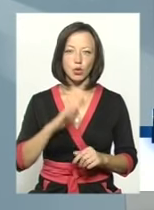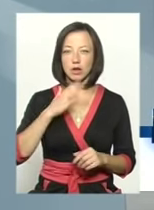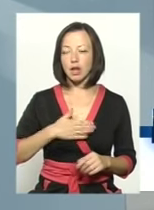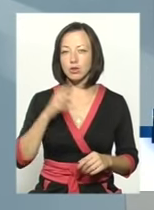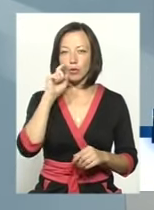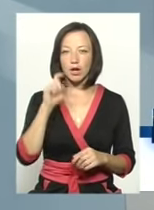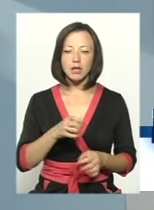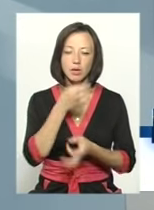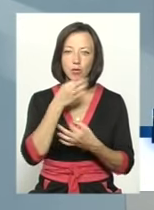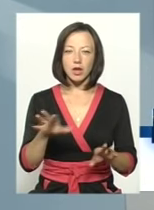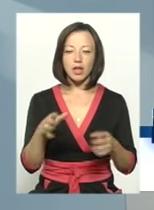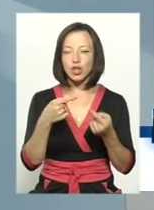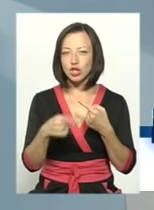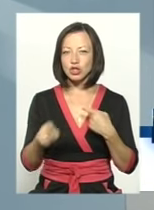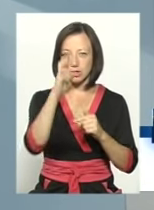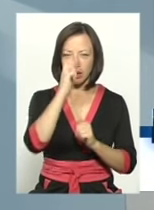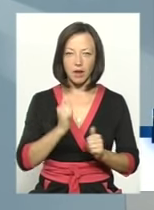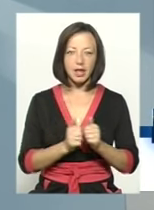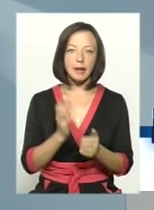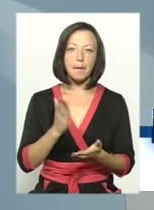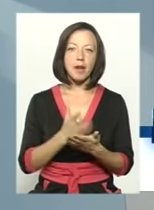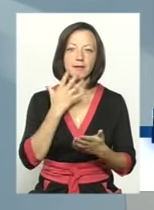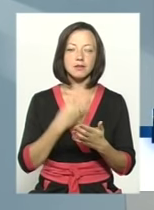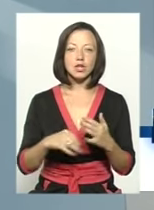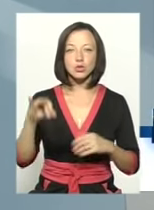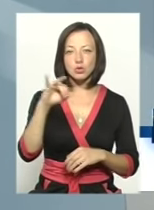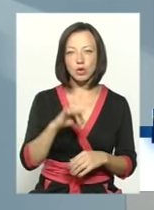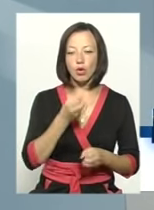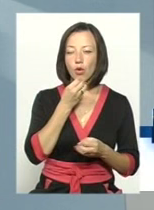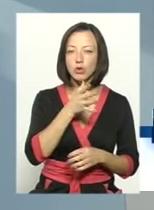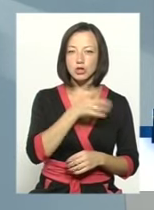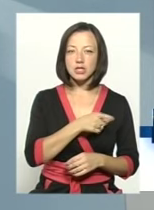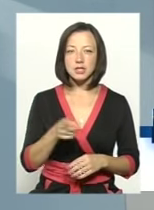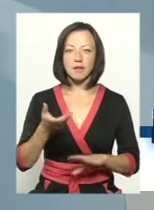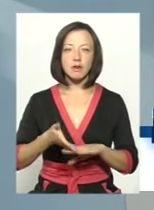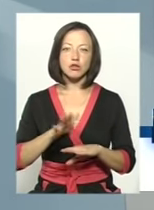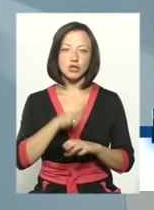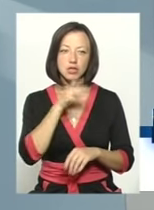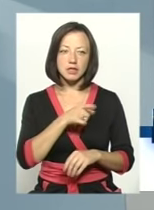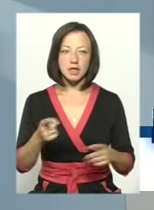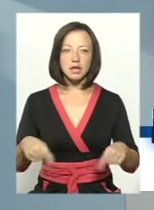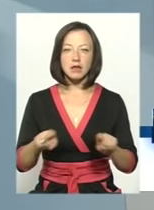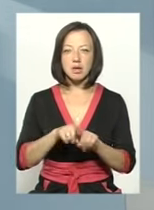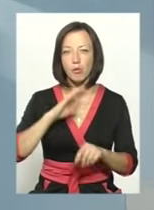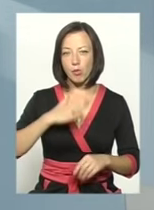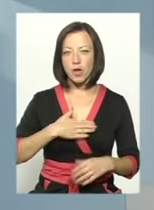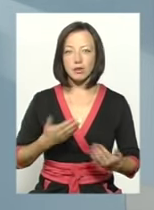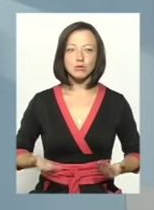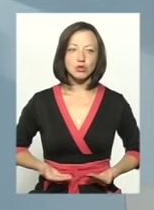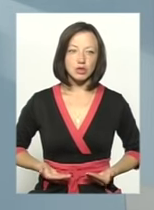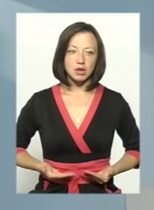будь-які інші країни, мали у своїй історії і хороші часи, і важкі часи. Так само і в моєму житті.